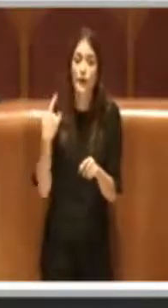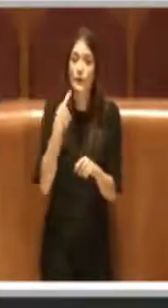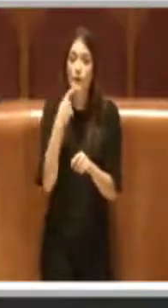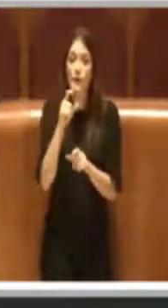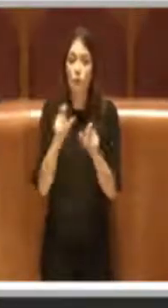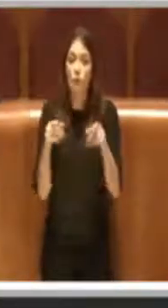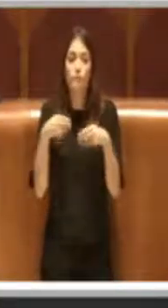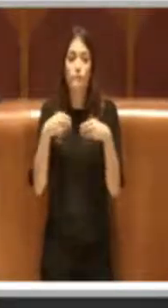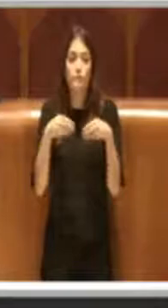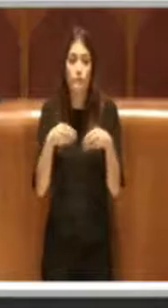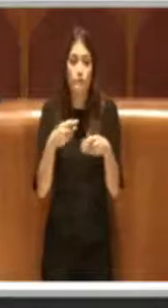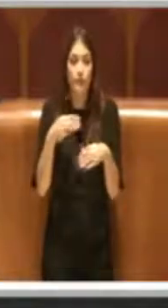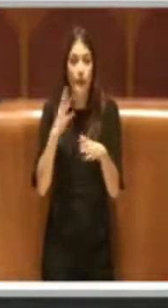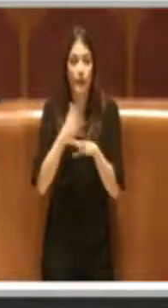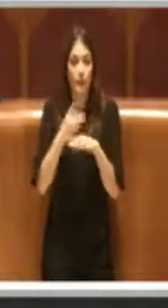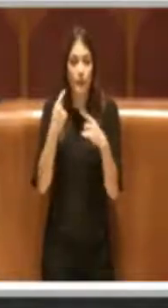importante intervento.